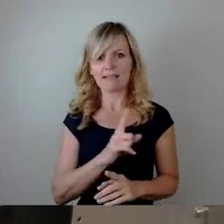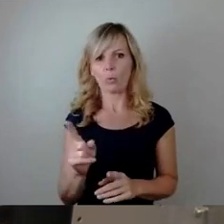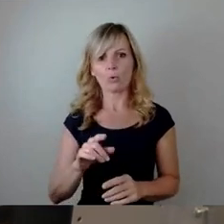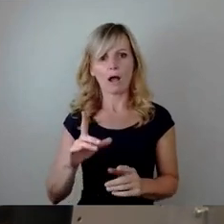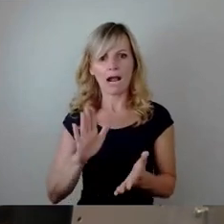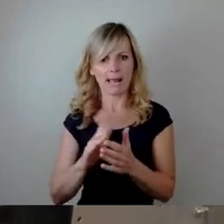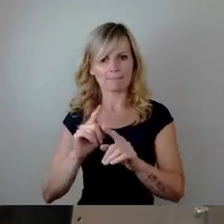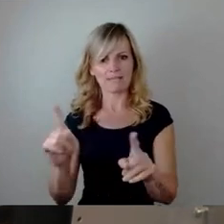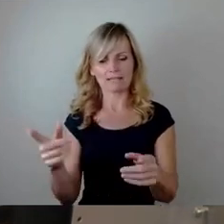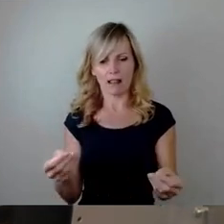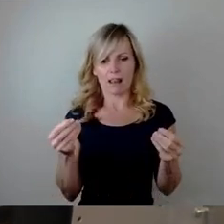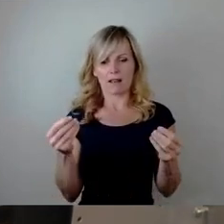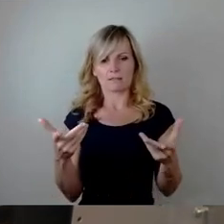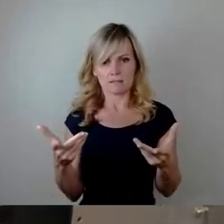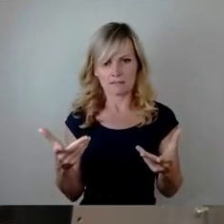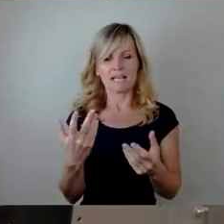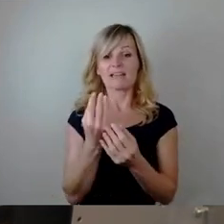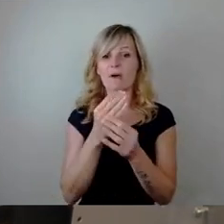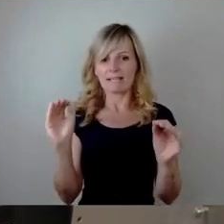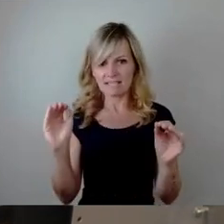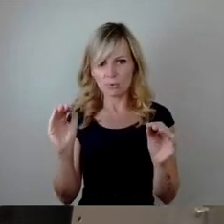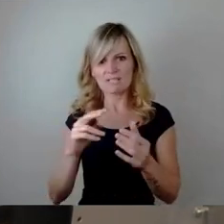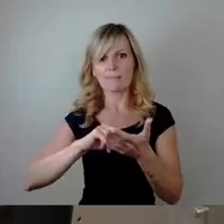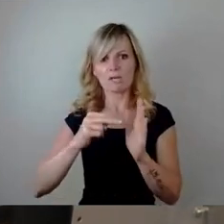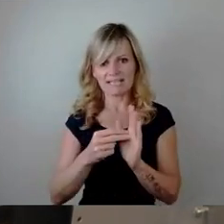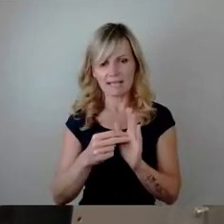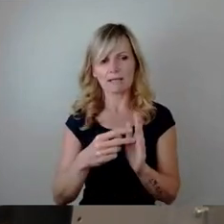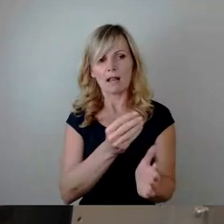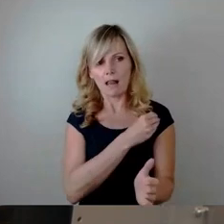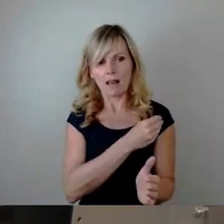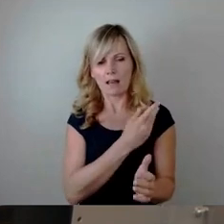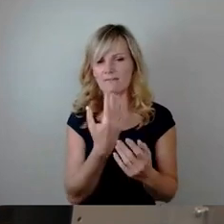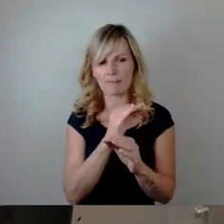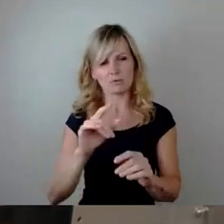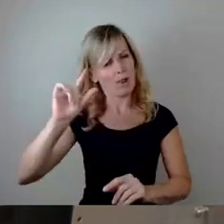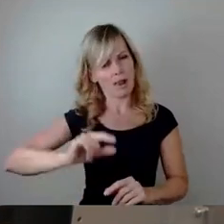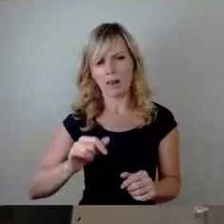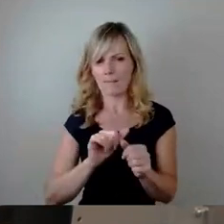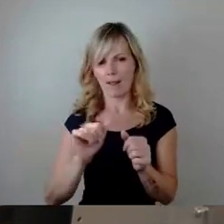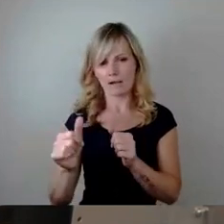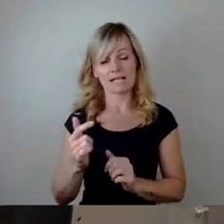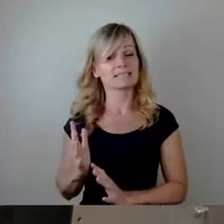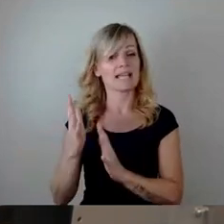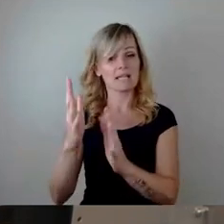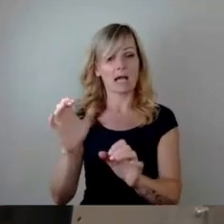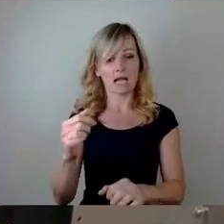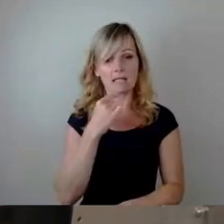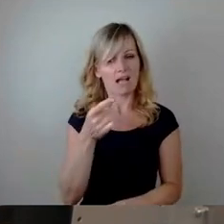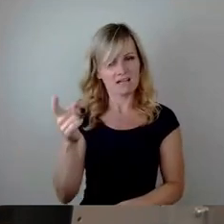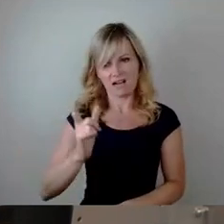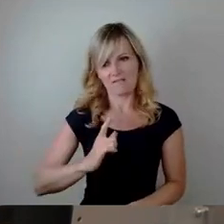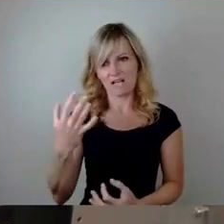Erwartungen, was Informationspolitik der Verwaltung angeht, etwas zurückschrauben. Nach zehn Jahren kann ich Ihnen das sagen. Was den